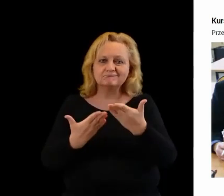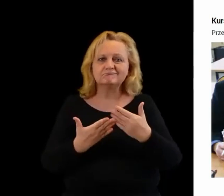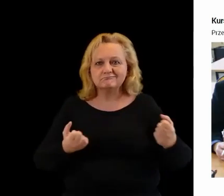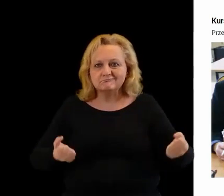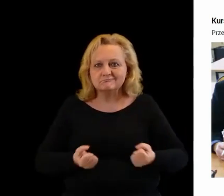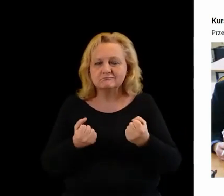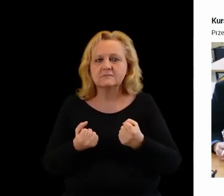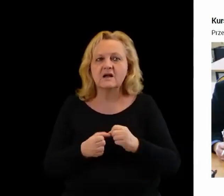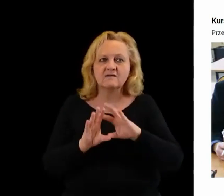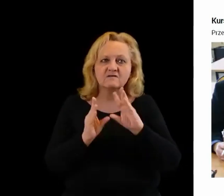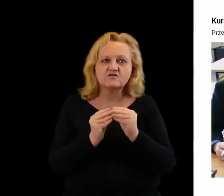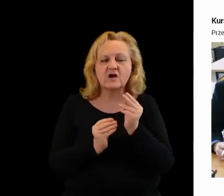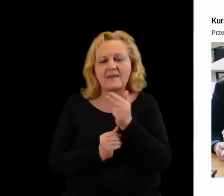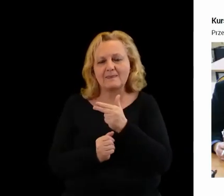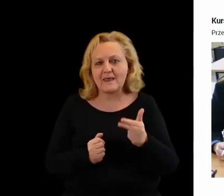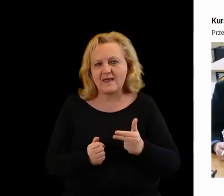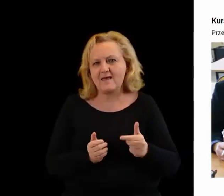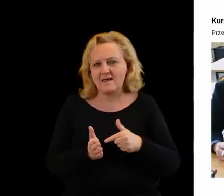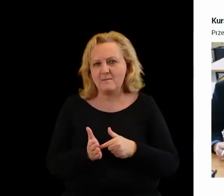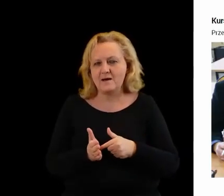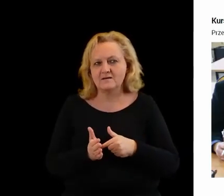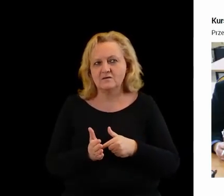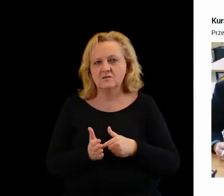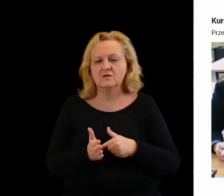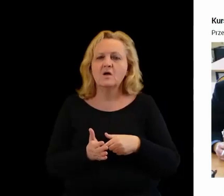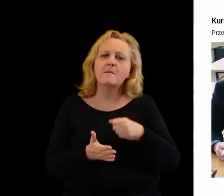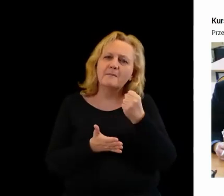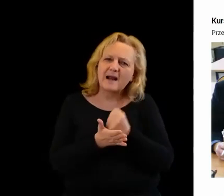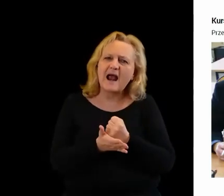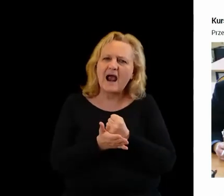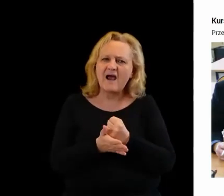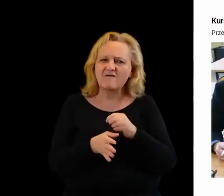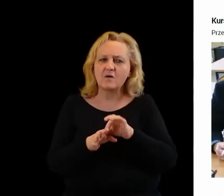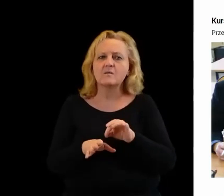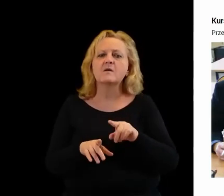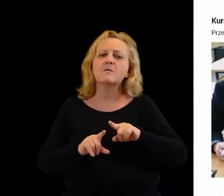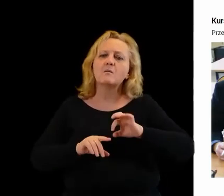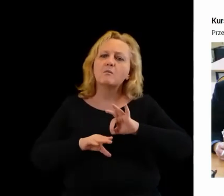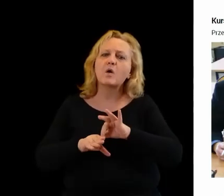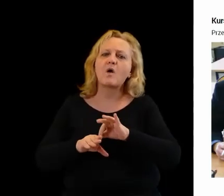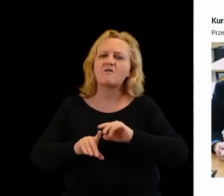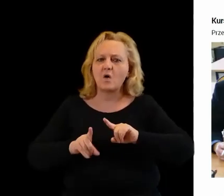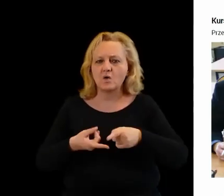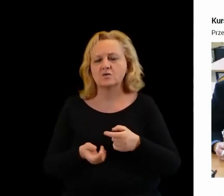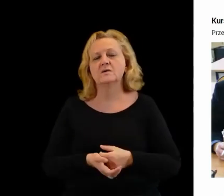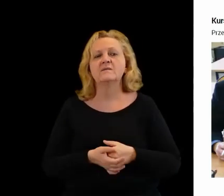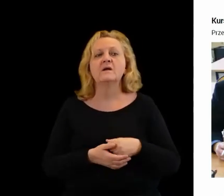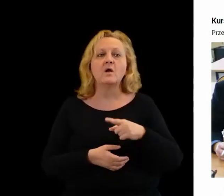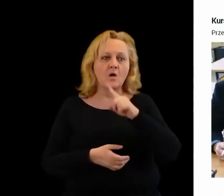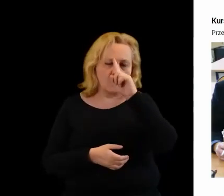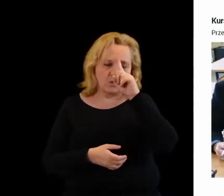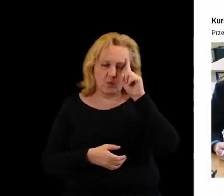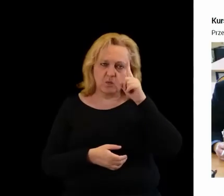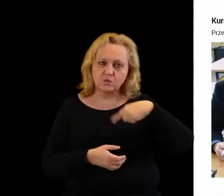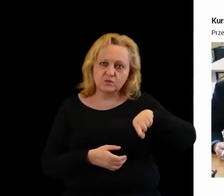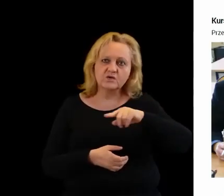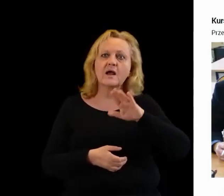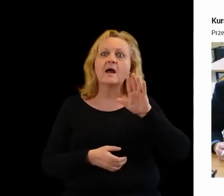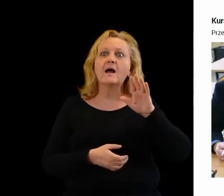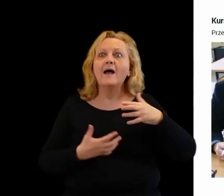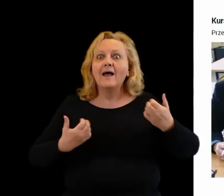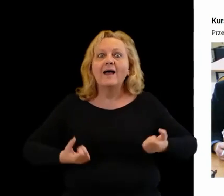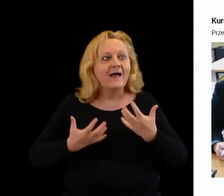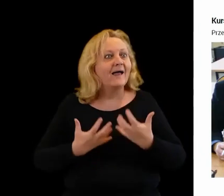wszystkimi aspektami takimi prawnymi prowadzenia organizacji. Bo oczywiście ludzie mają zapał,